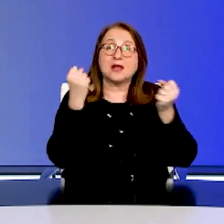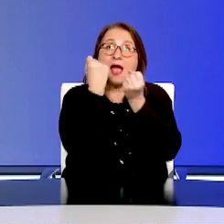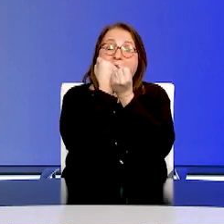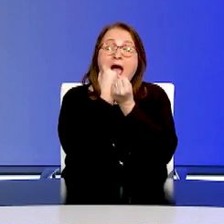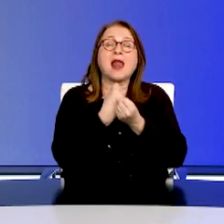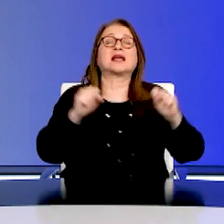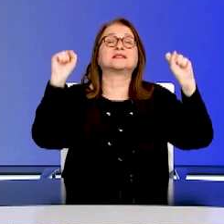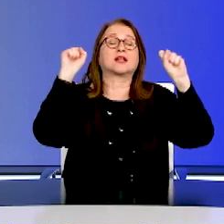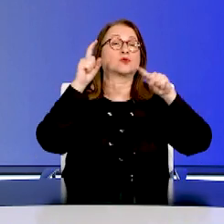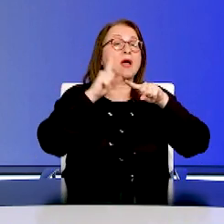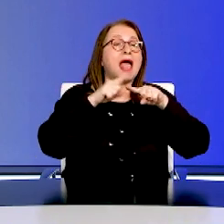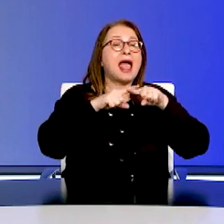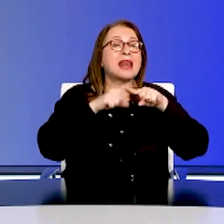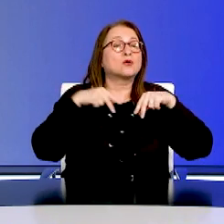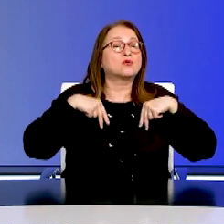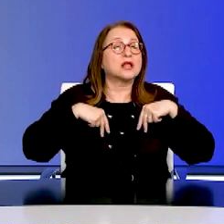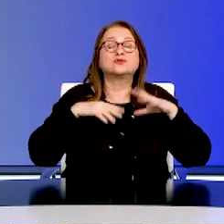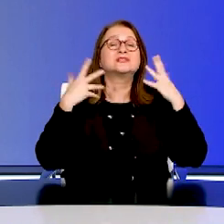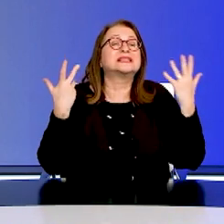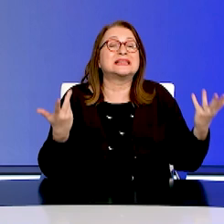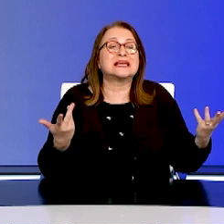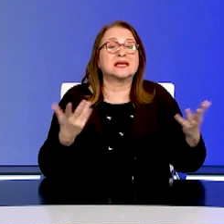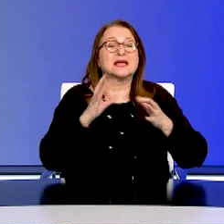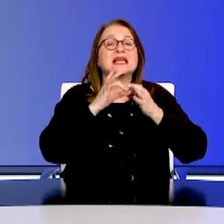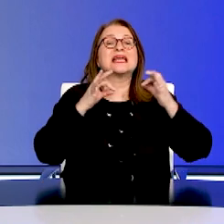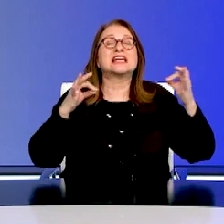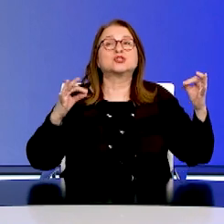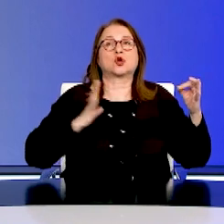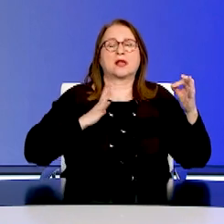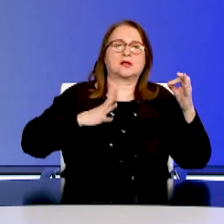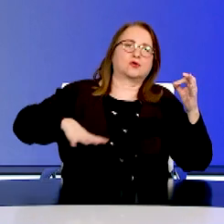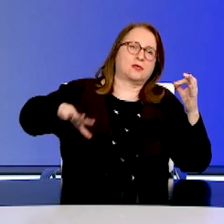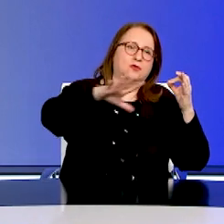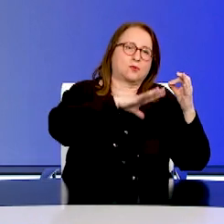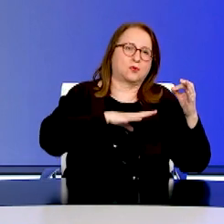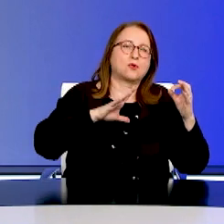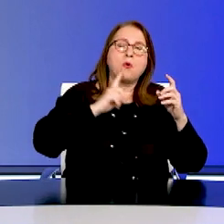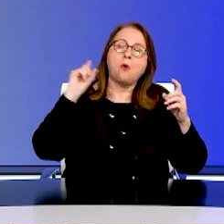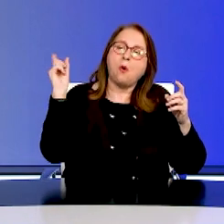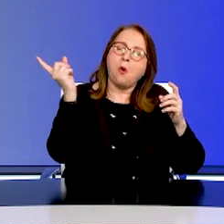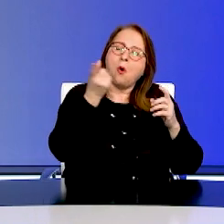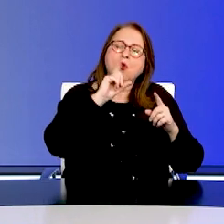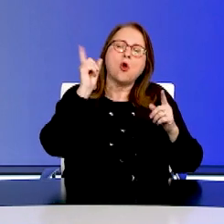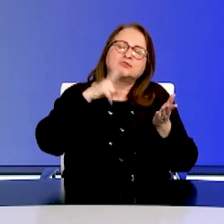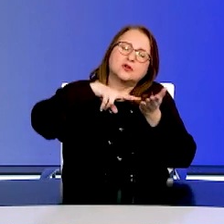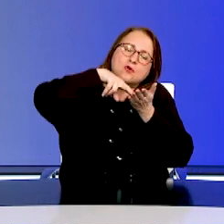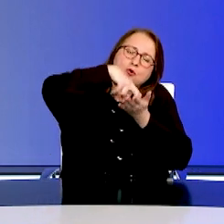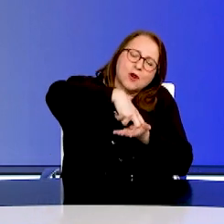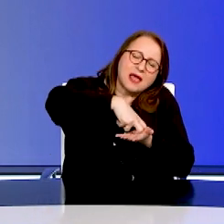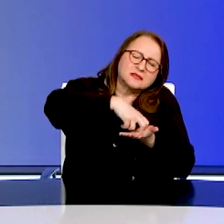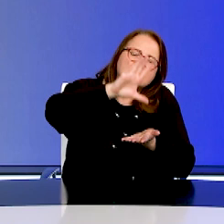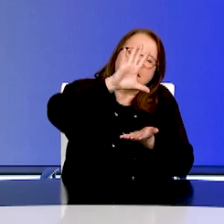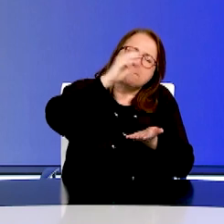ανθρώπων του. Όλων όσοι έπεσαν και βρήκαν τη δύναμη να ξανασηκωθούν για να κληροδοτήσουν στα παιδιά τους